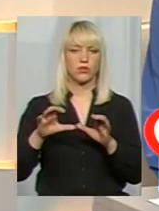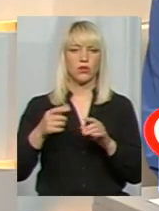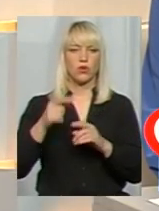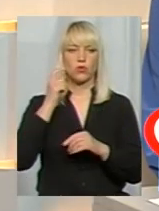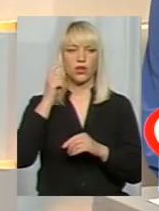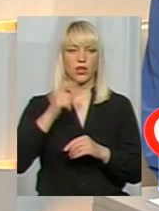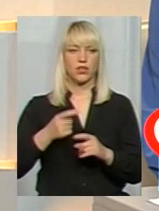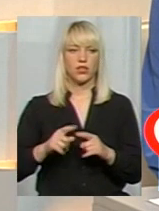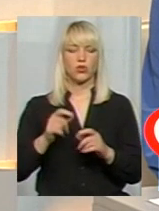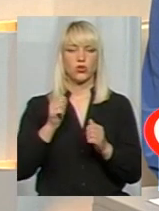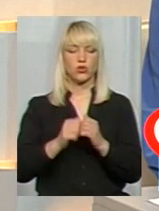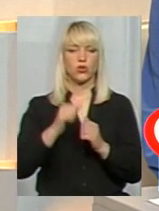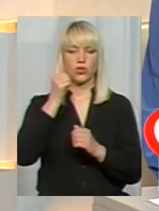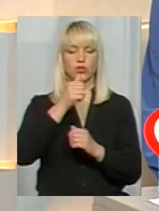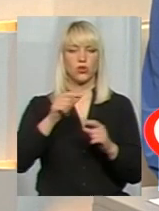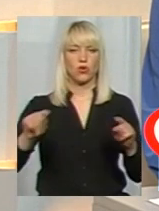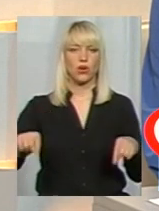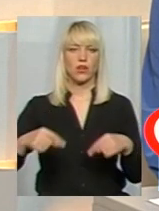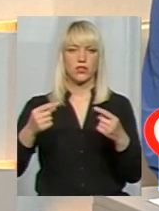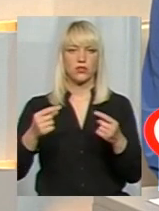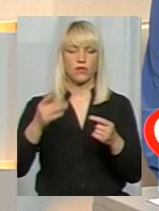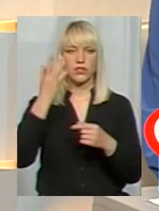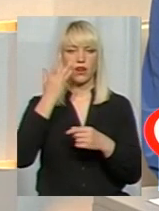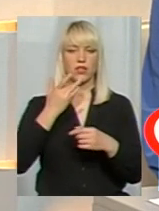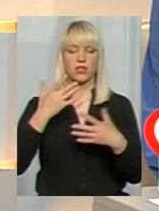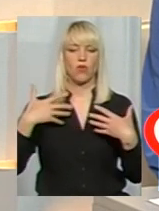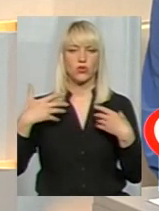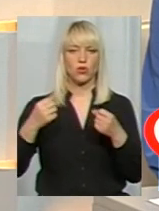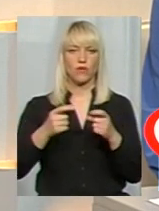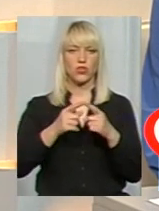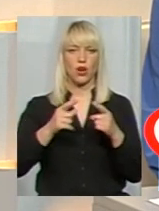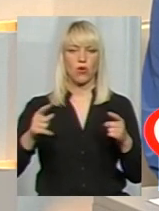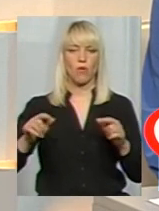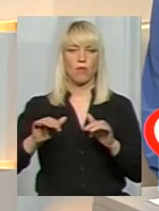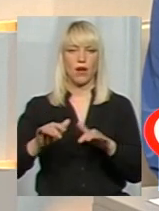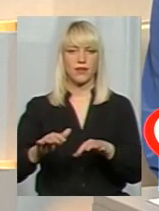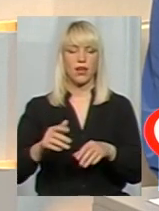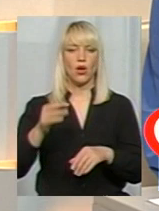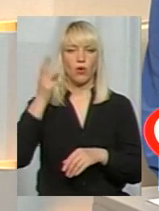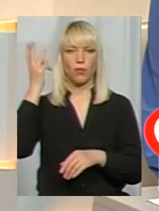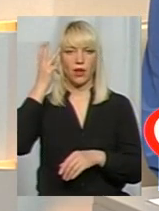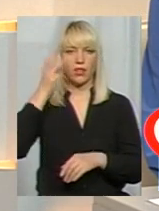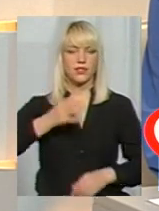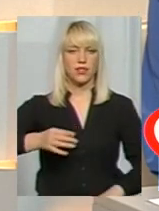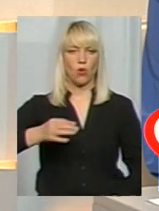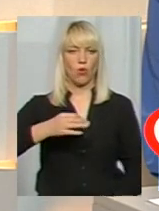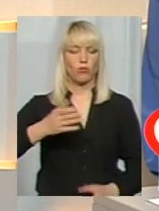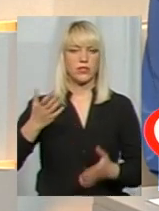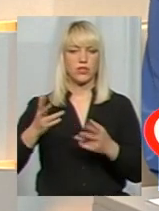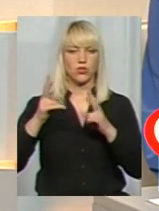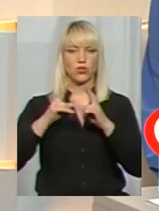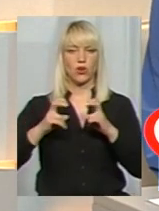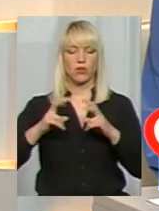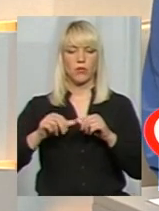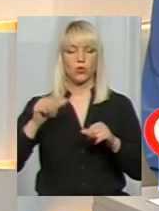відпочинок, щорічно організовується літня оздоровча компанія у Хмельницькій області. Якщо аналізувати